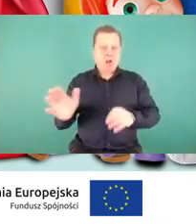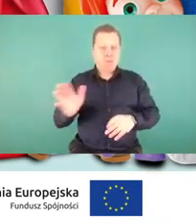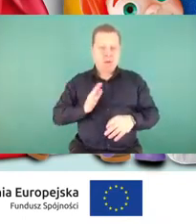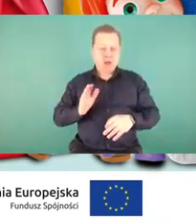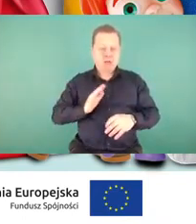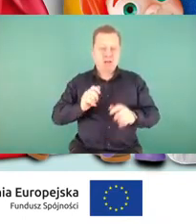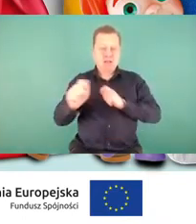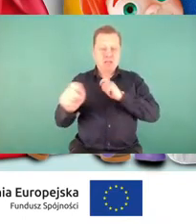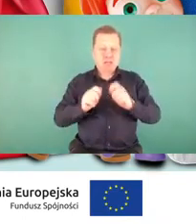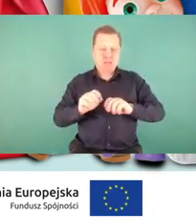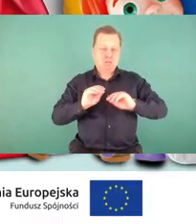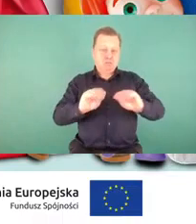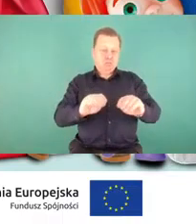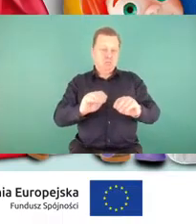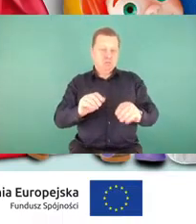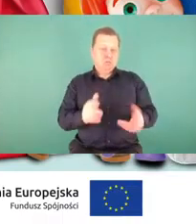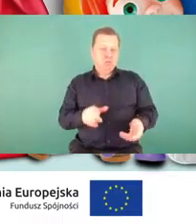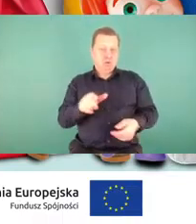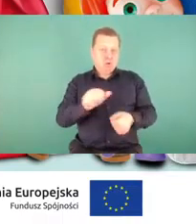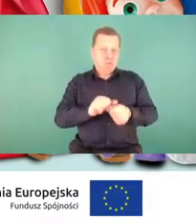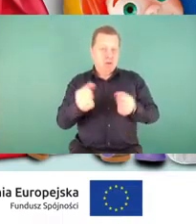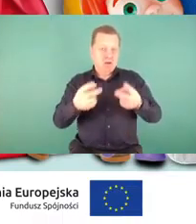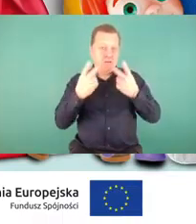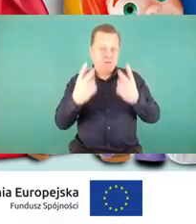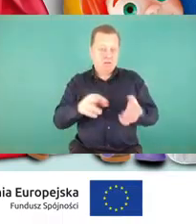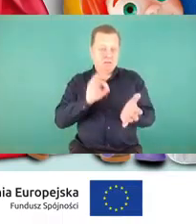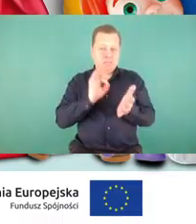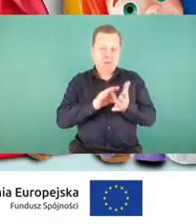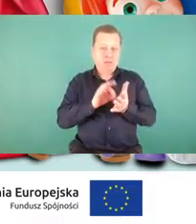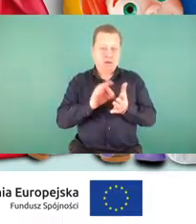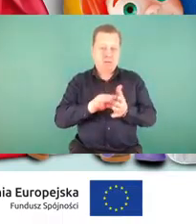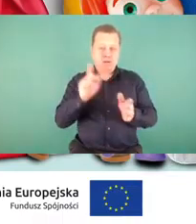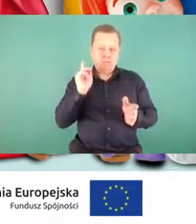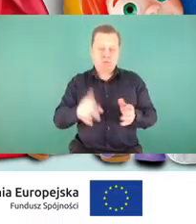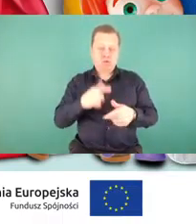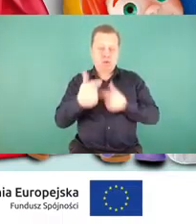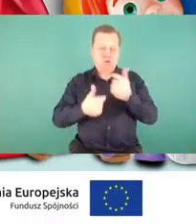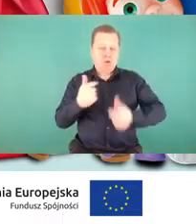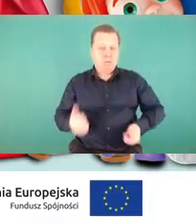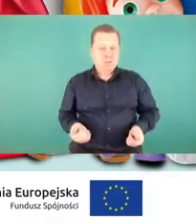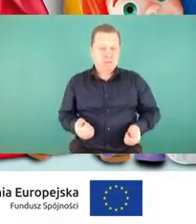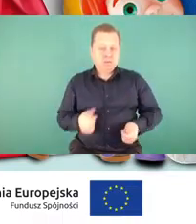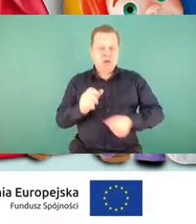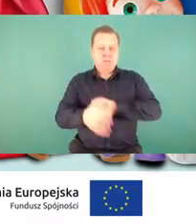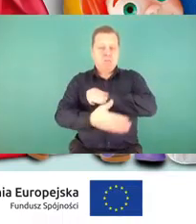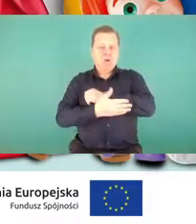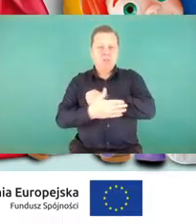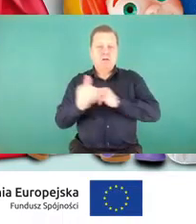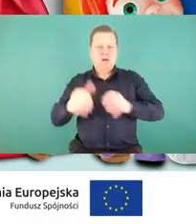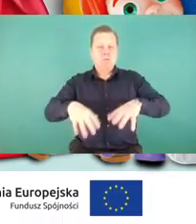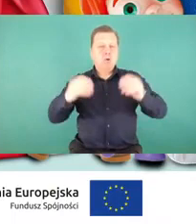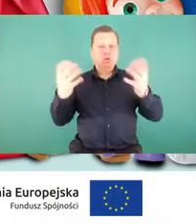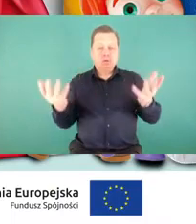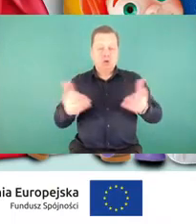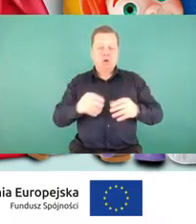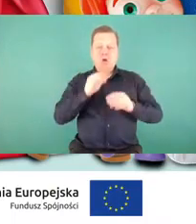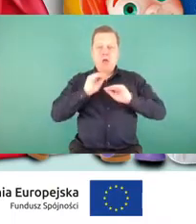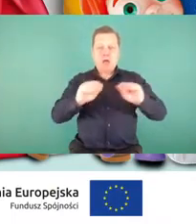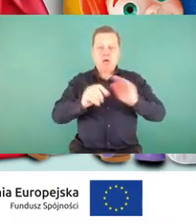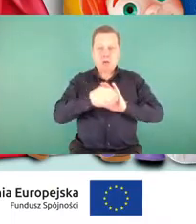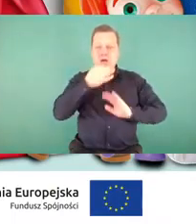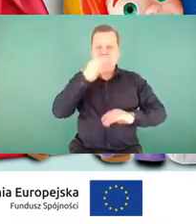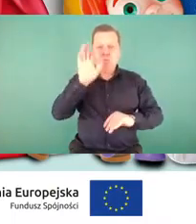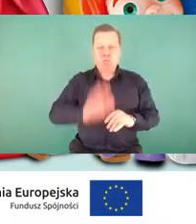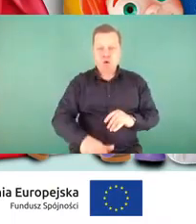To niezmiernie ważne, aby ten proces był systematycznie realizowany, ale podstawą i początkiem jest edukacja najmłodszych. Inwestując